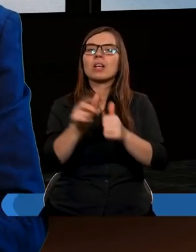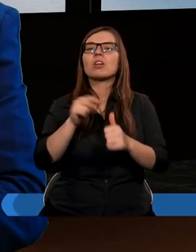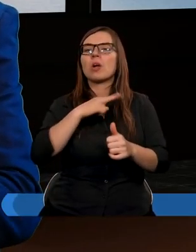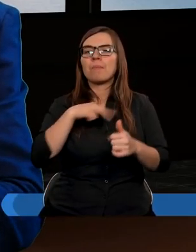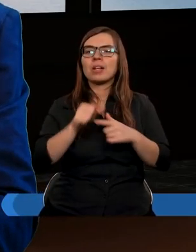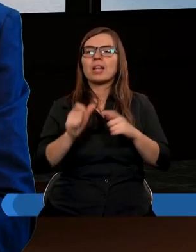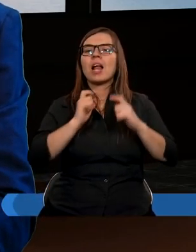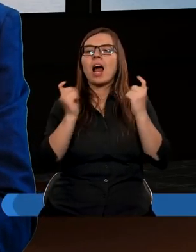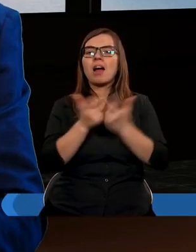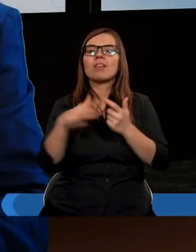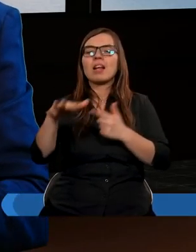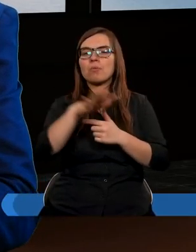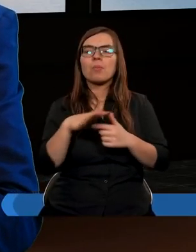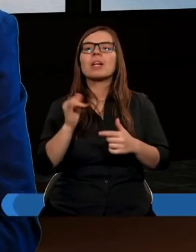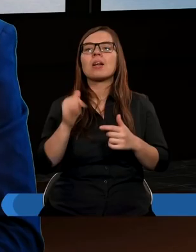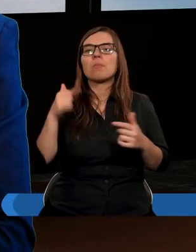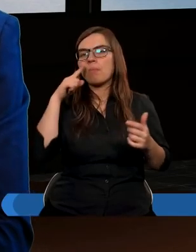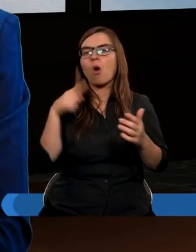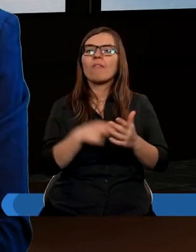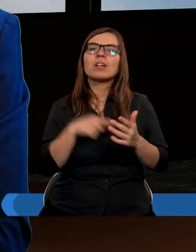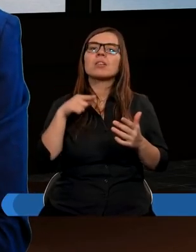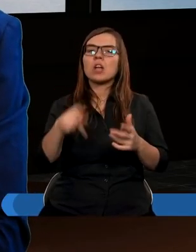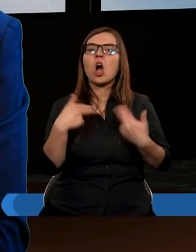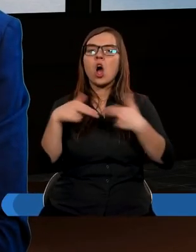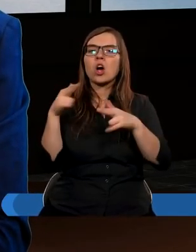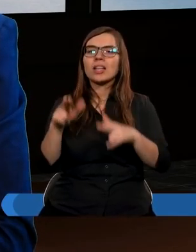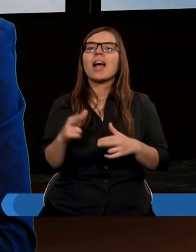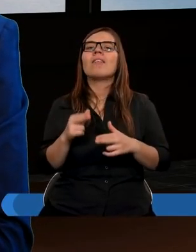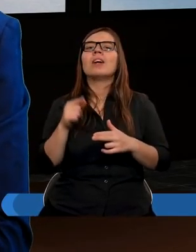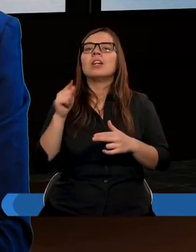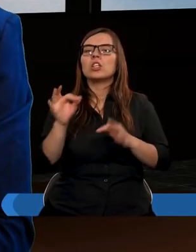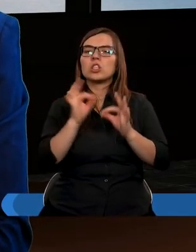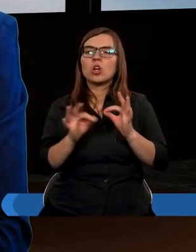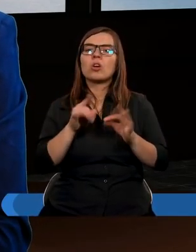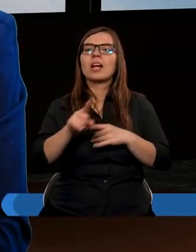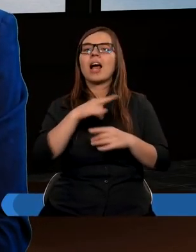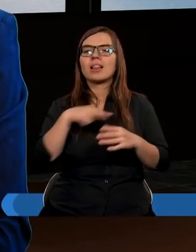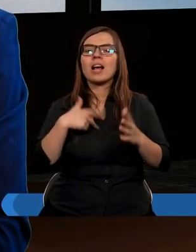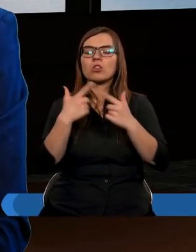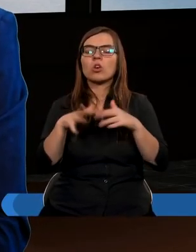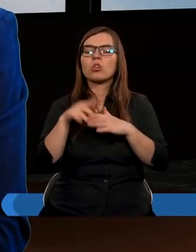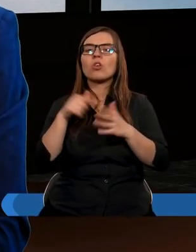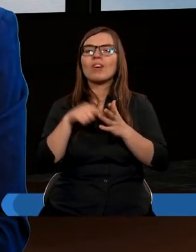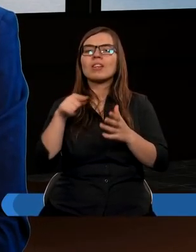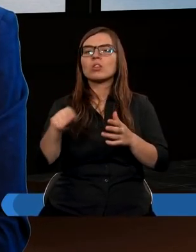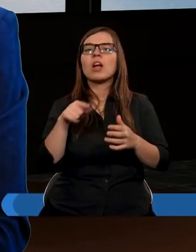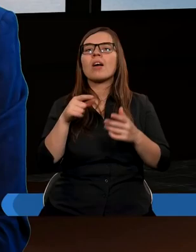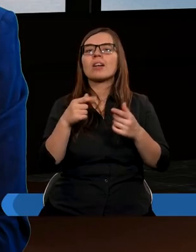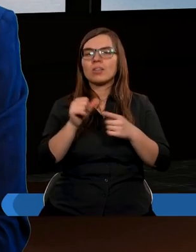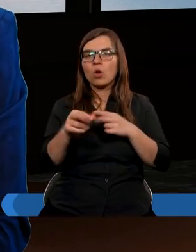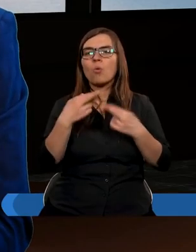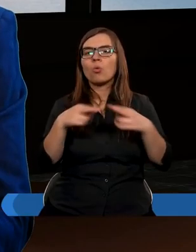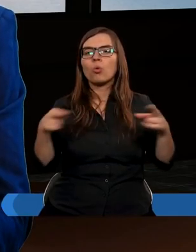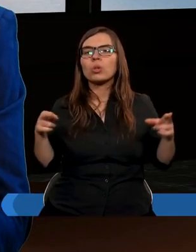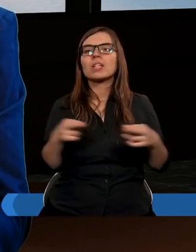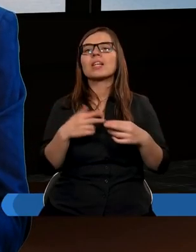Adwentystami i w tej denominacji powinniśmy jakby oddawać dokładnie do naszego Kościoła i to chyba tutaj stąd się te różnice